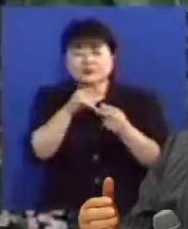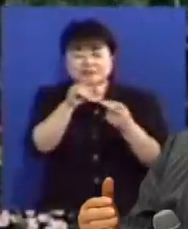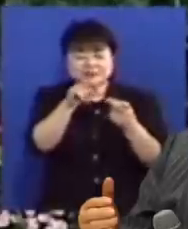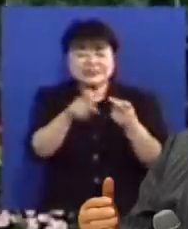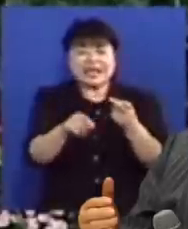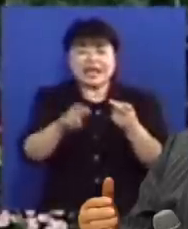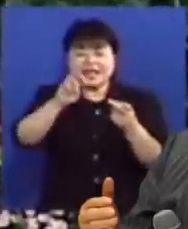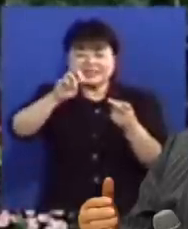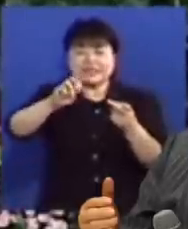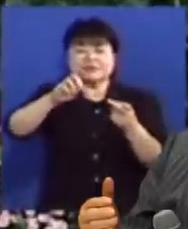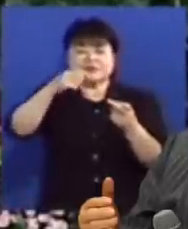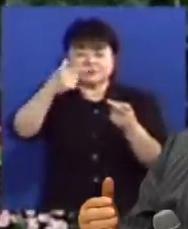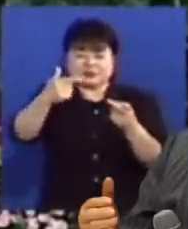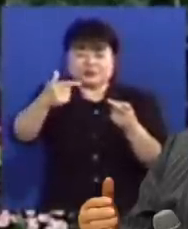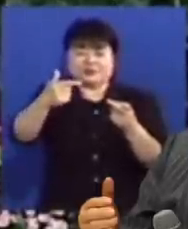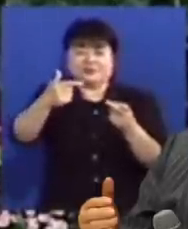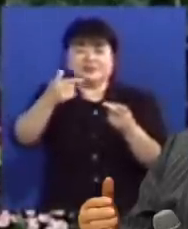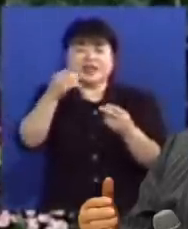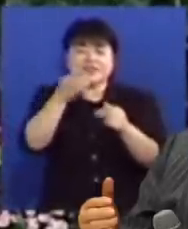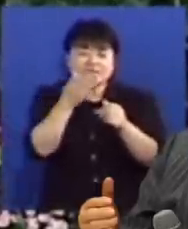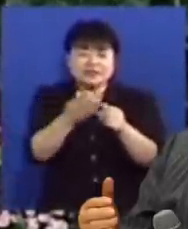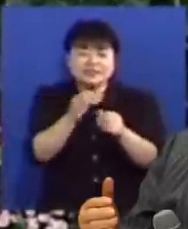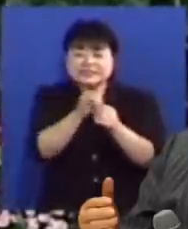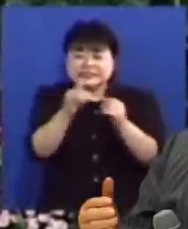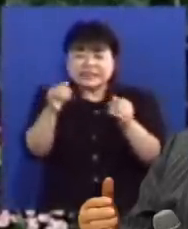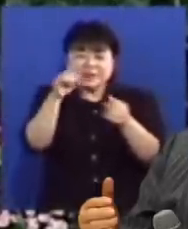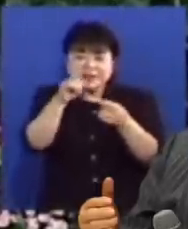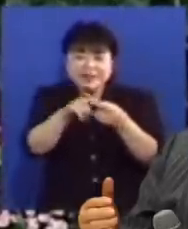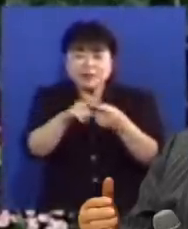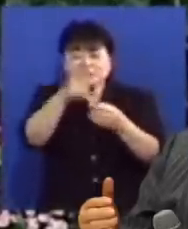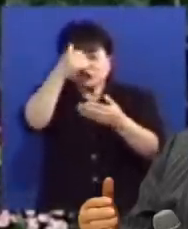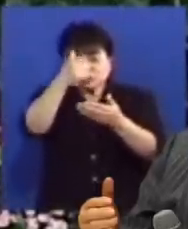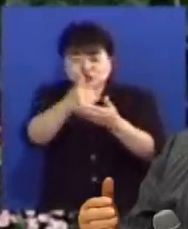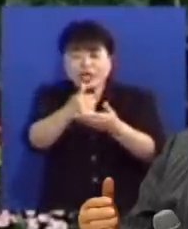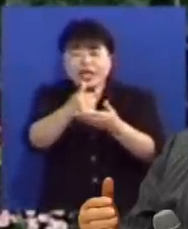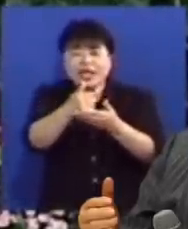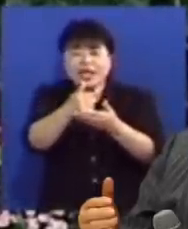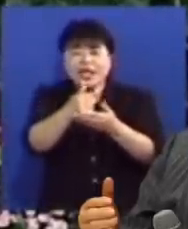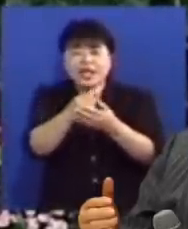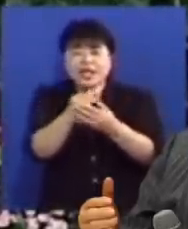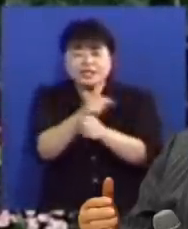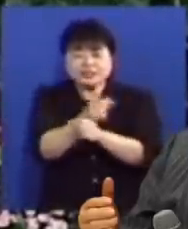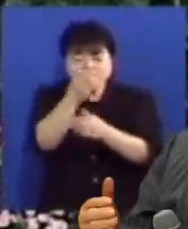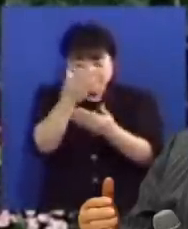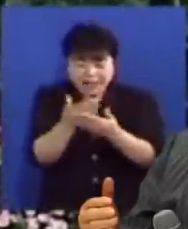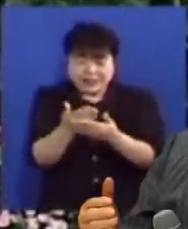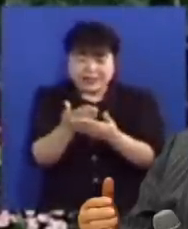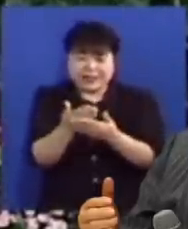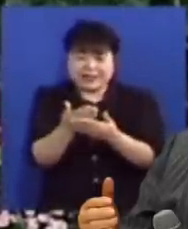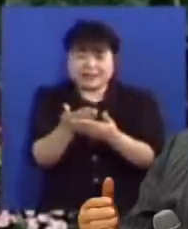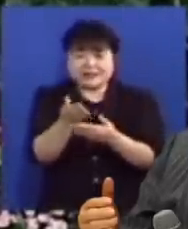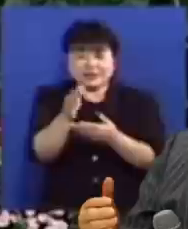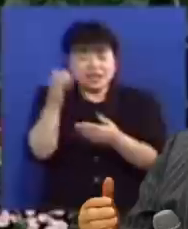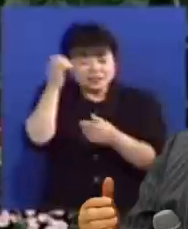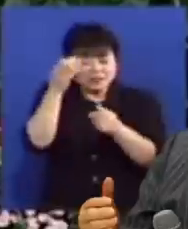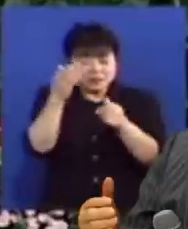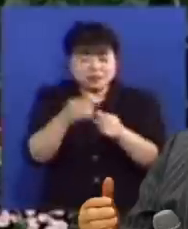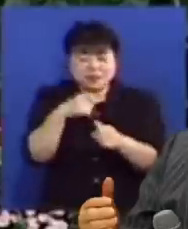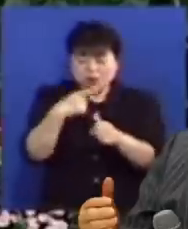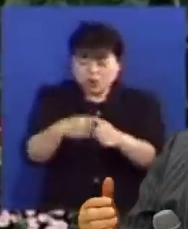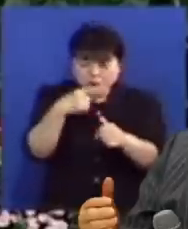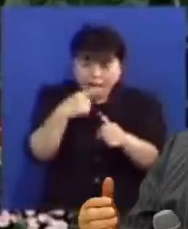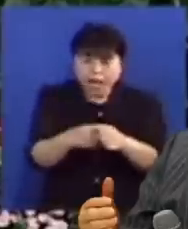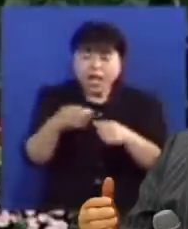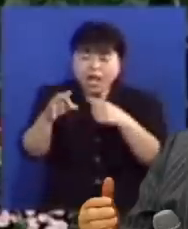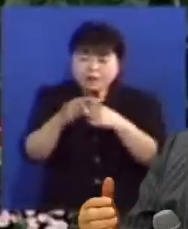31절로 32절에 내가 너에게 이르노니 사람에 대한 모든 죄와 모동은 사심을 얻되 성령을 모독하는